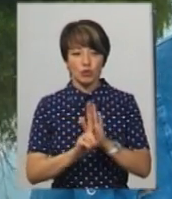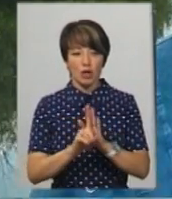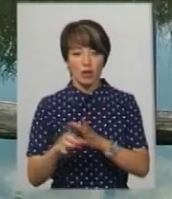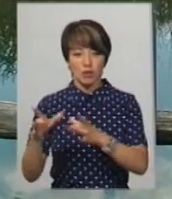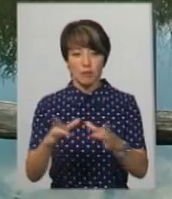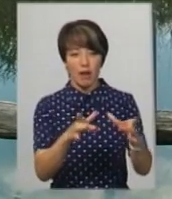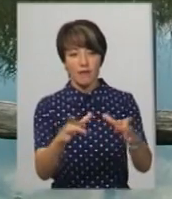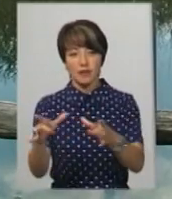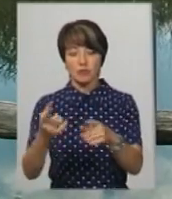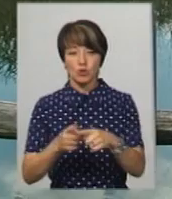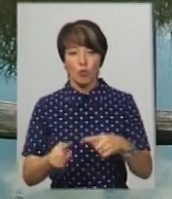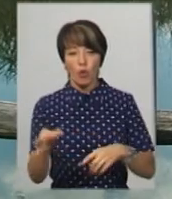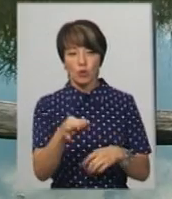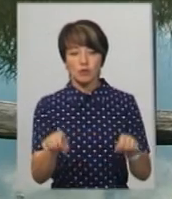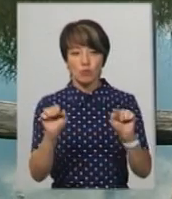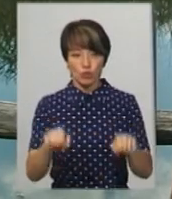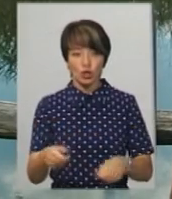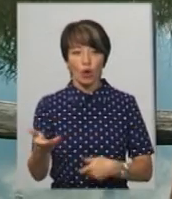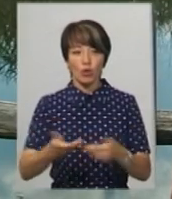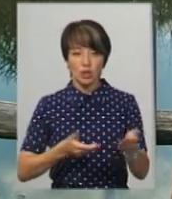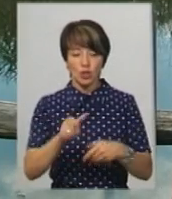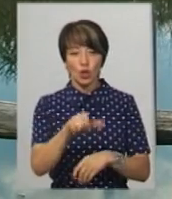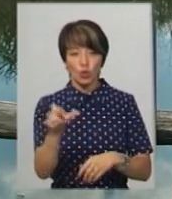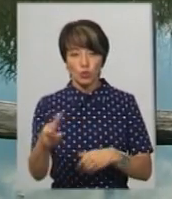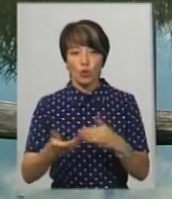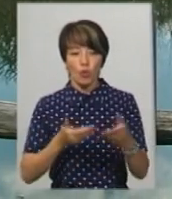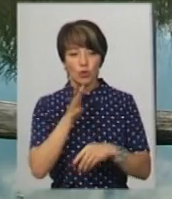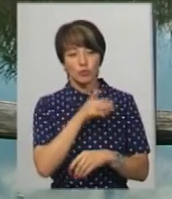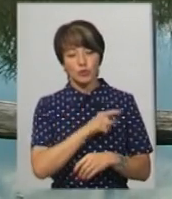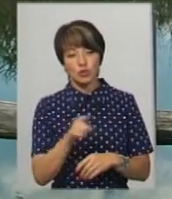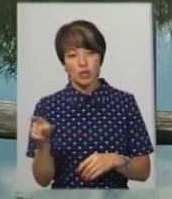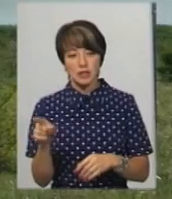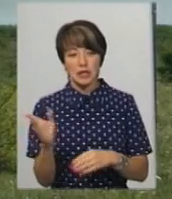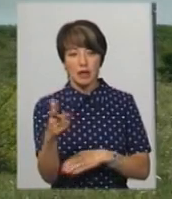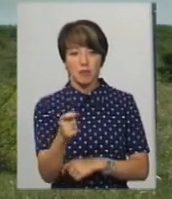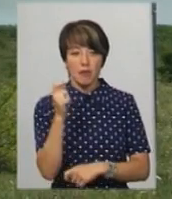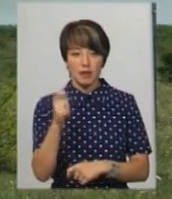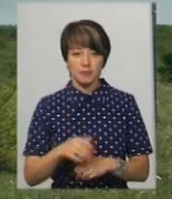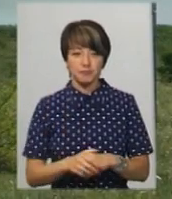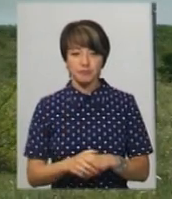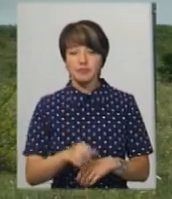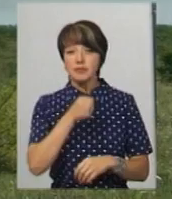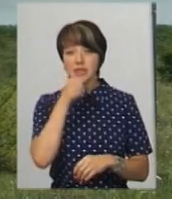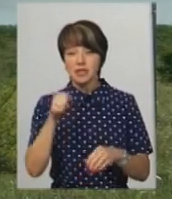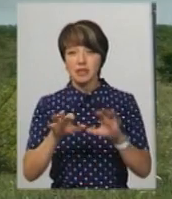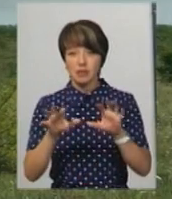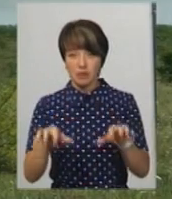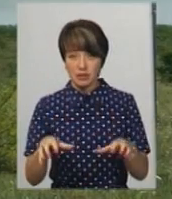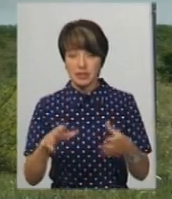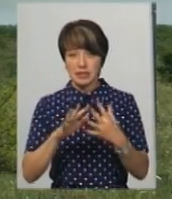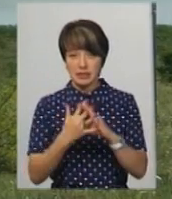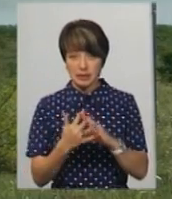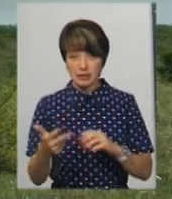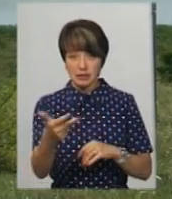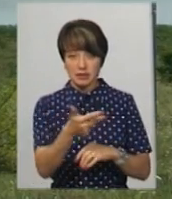плавати. По цьому острові можна ходити, люди ходять під час рибалки. За словами старости сіл Шидлівка, Мала та Велика